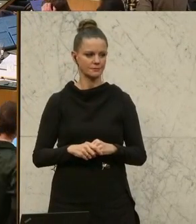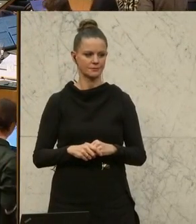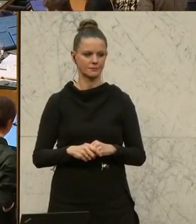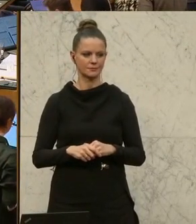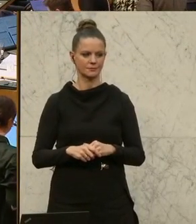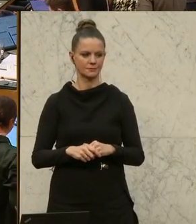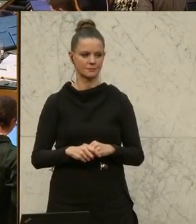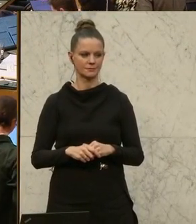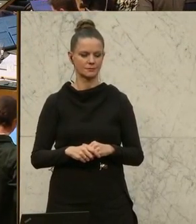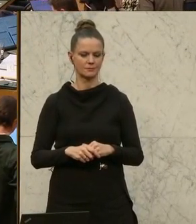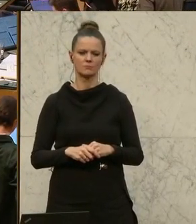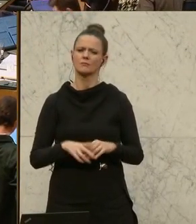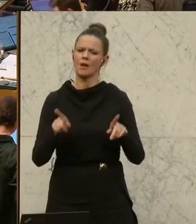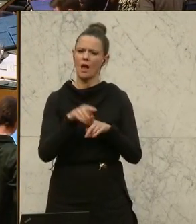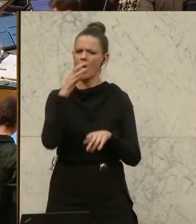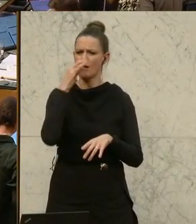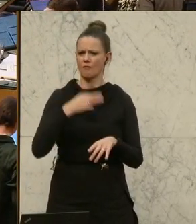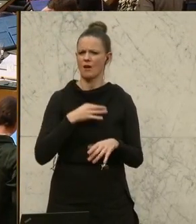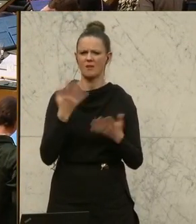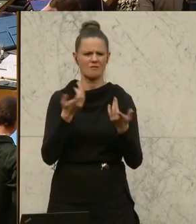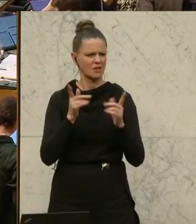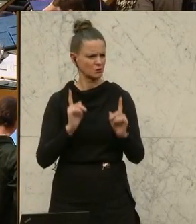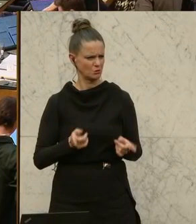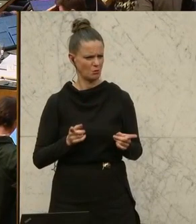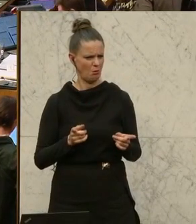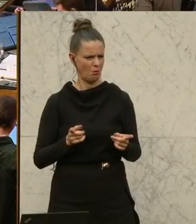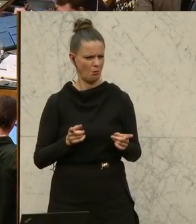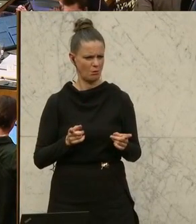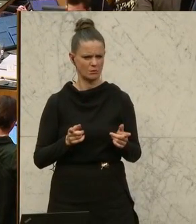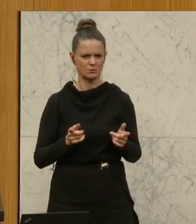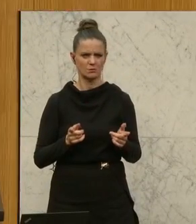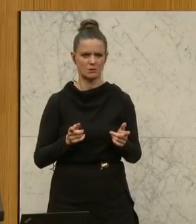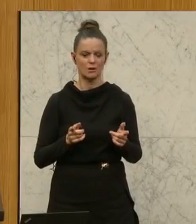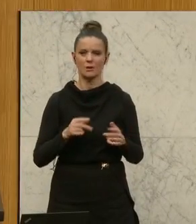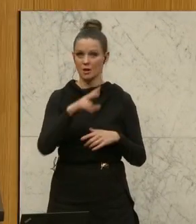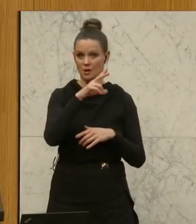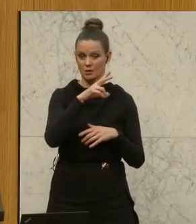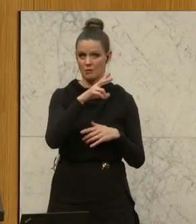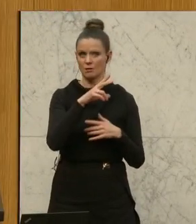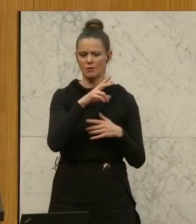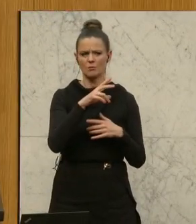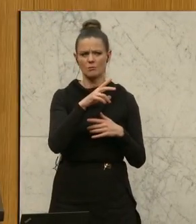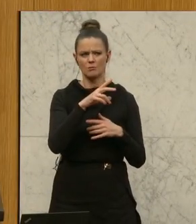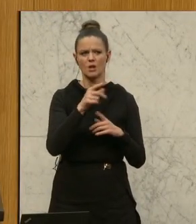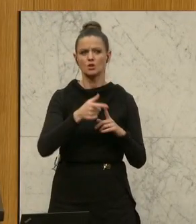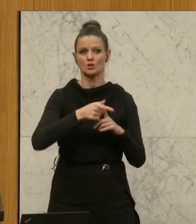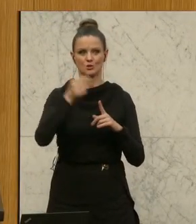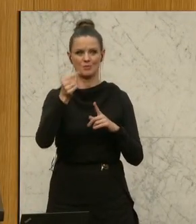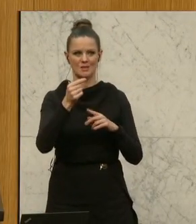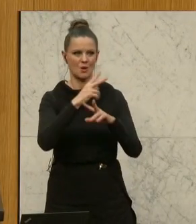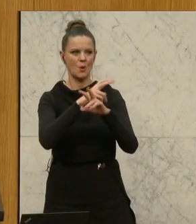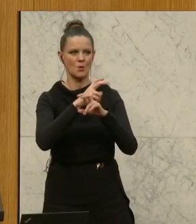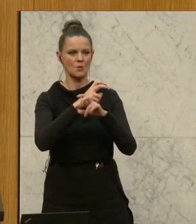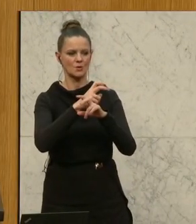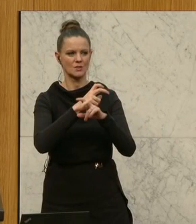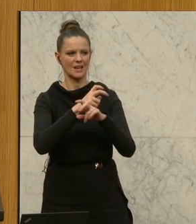Und ich frage mich, was das dann soll, wenn die Bevölkerung von der Spitze des Staates ausgerichtet bekommt, der Hofburg Zähne